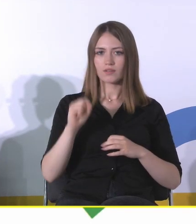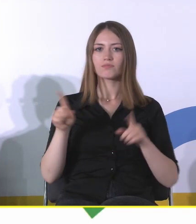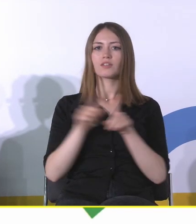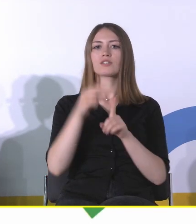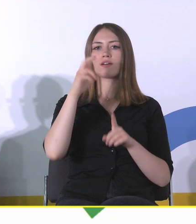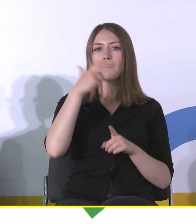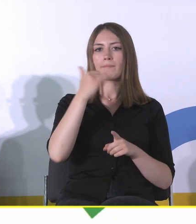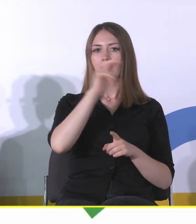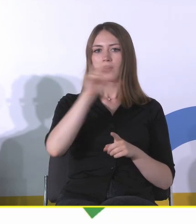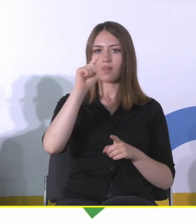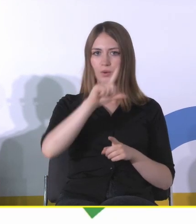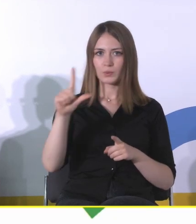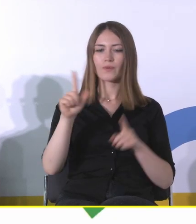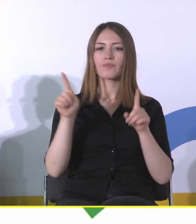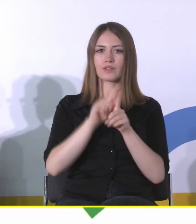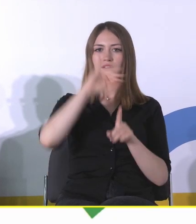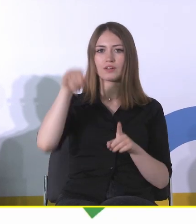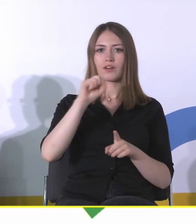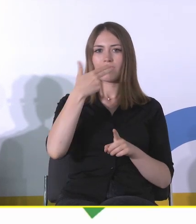Sędrze-Szelidze. Bardzo państwu dziękuję.